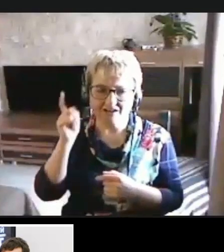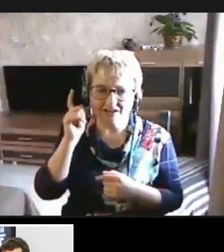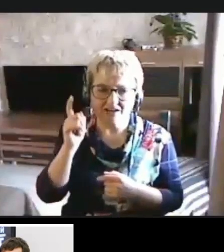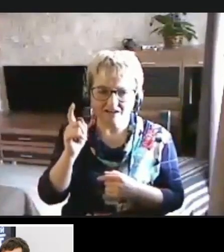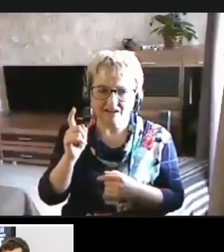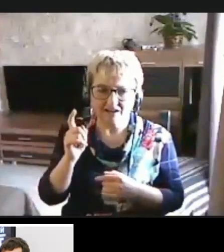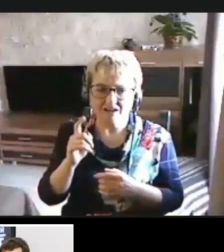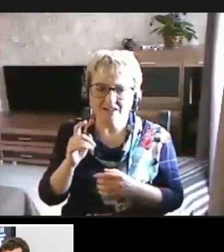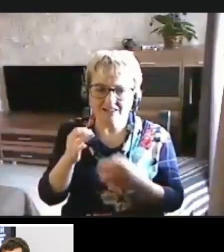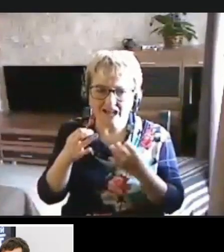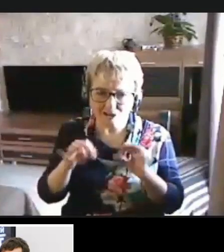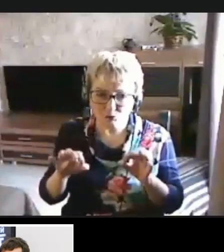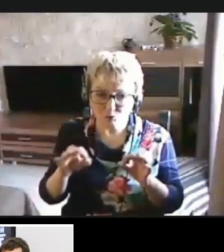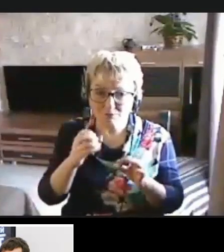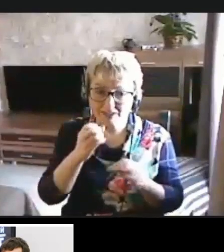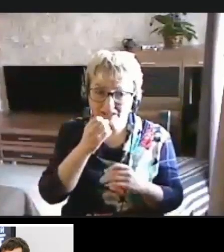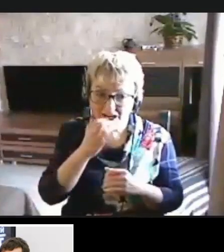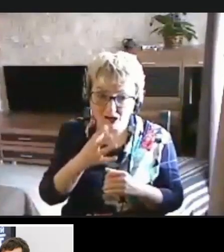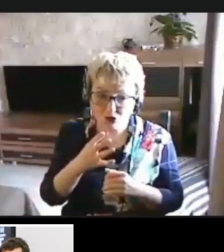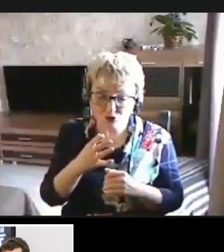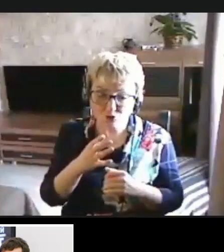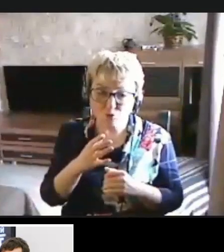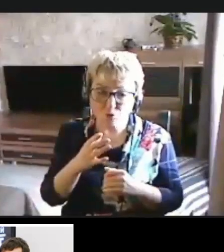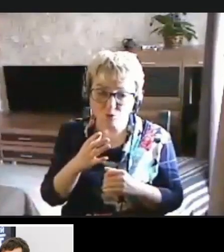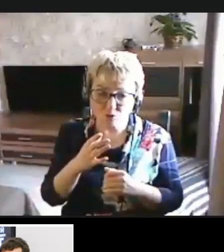доступен хорошо.